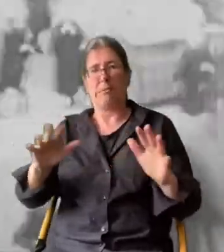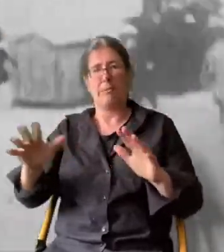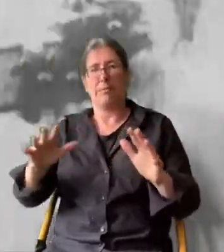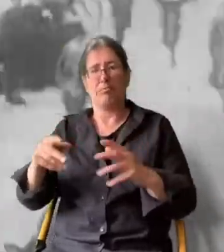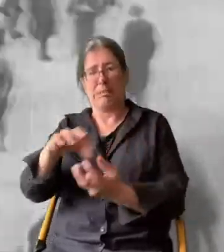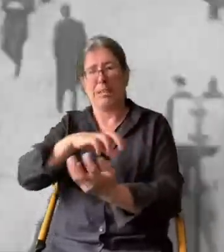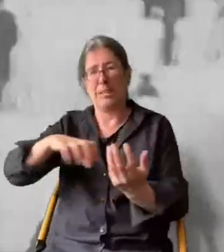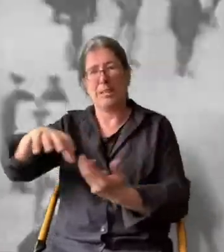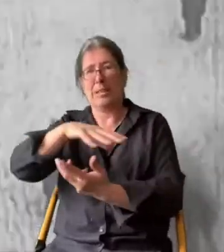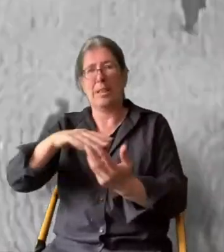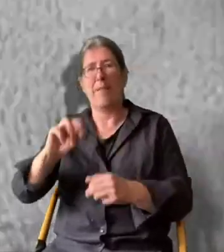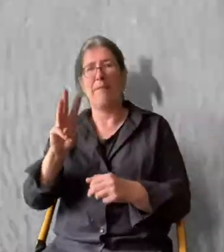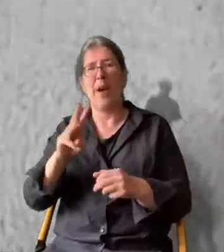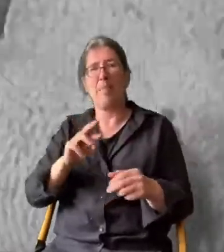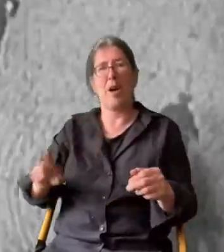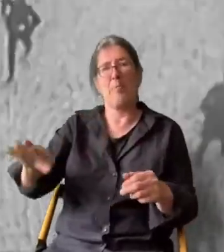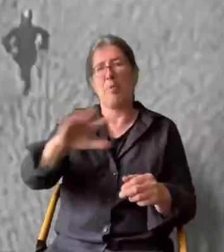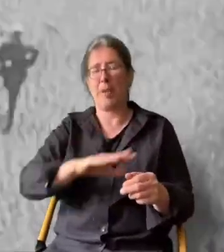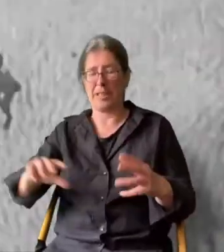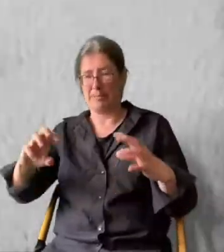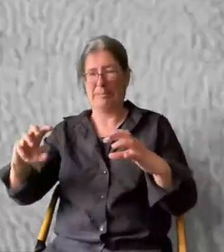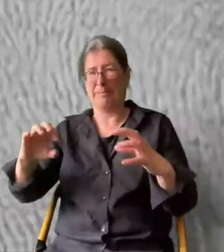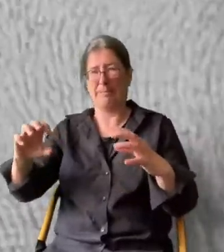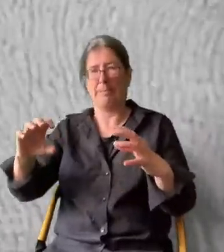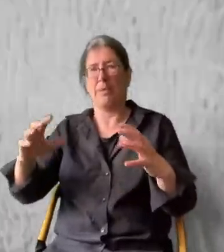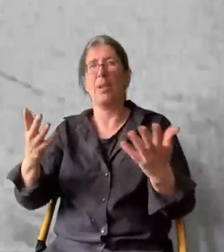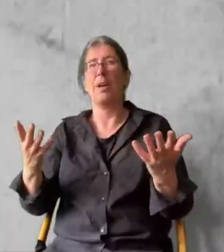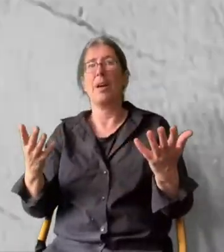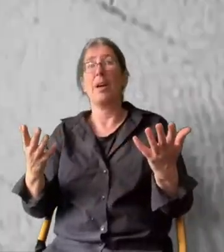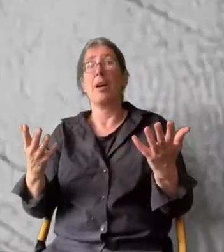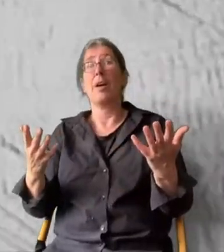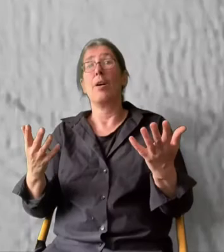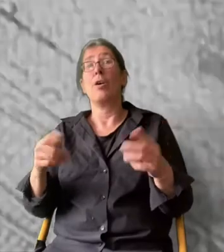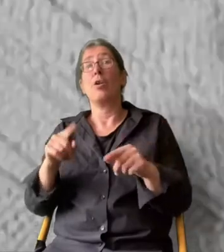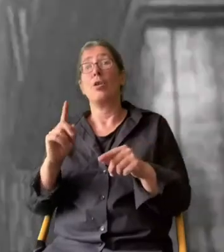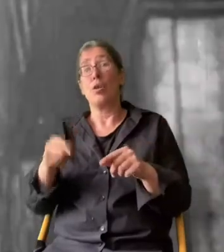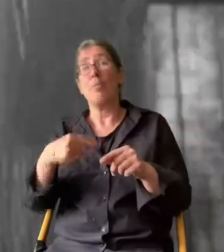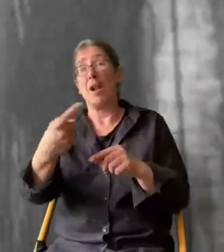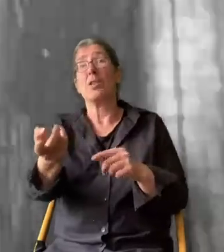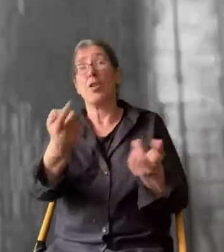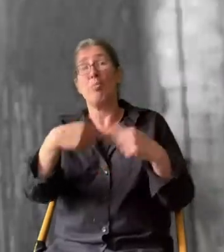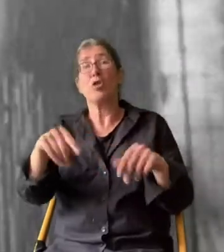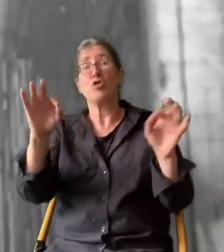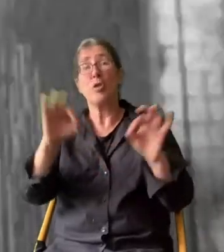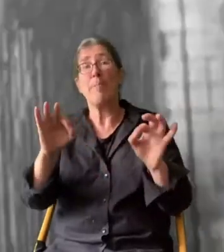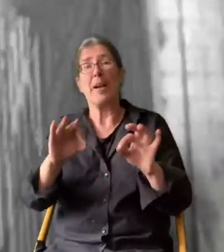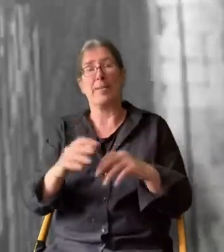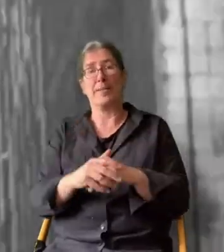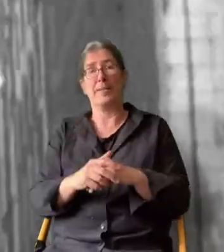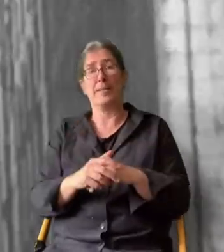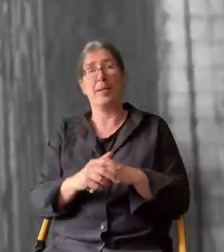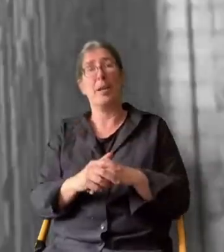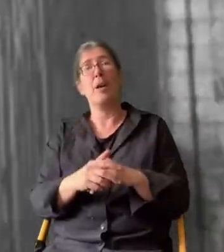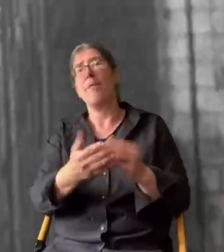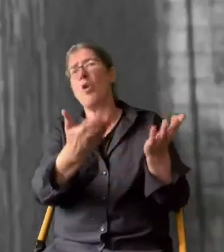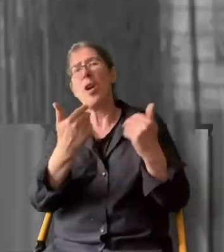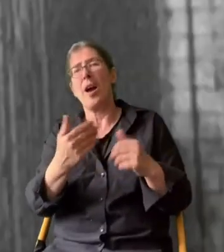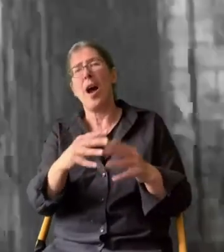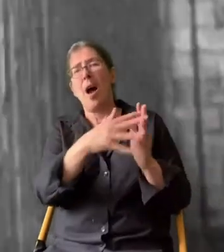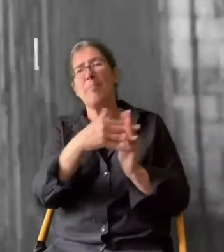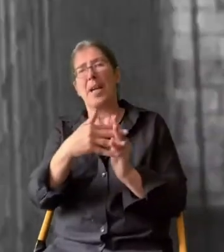Die Unsicherheit wächst. Es brodelt in der Weimarer Republik. Doch bald ziehen noch viel dunklere Wolken auf.